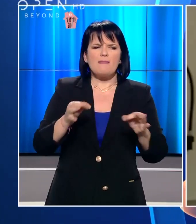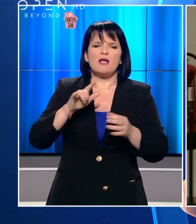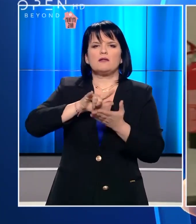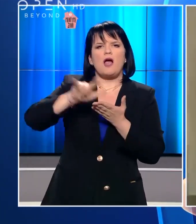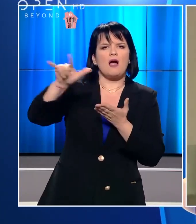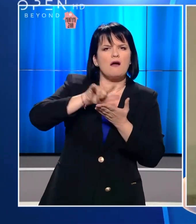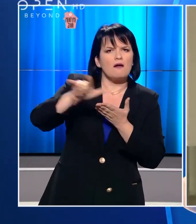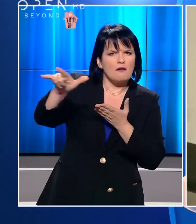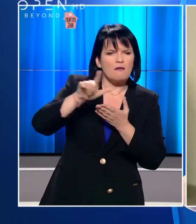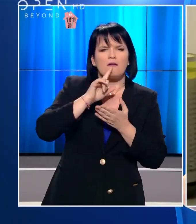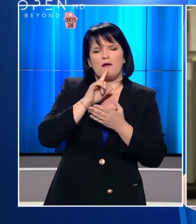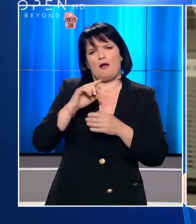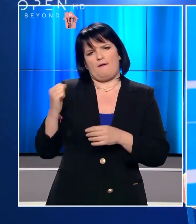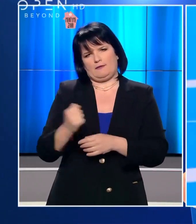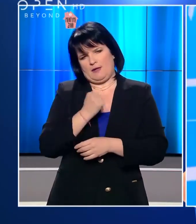αεροπορικές συνδέσεις.